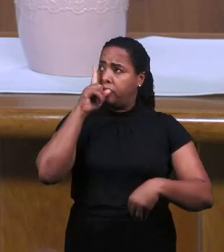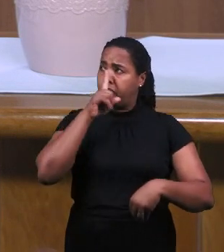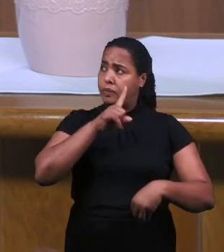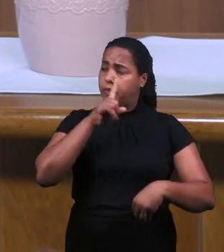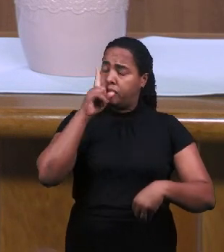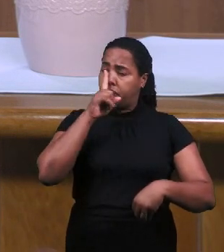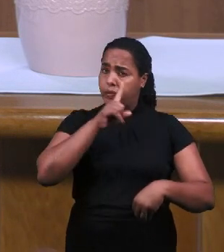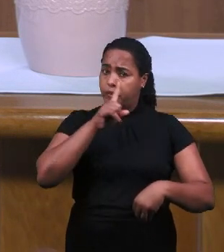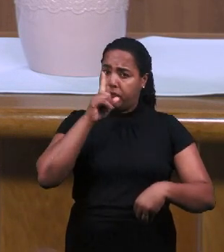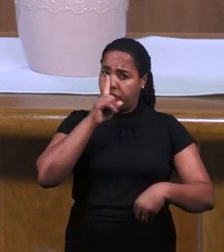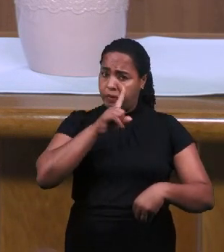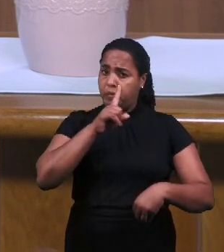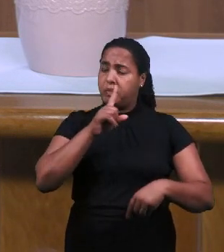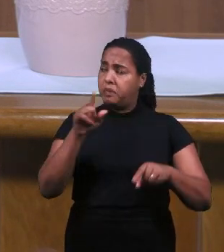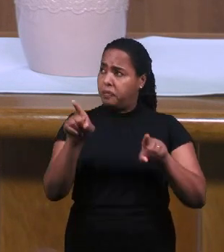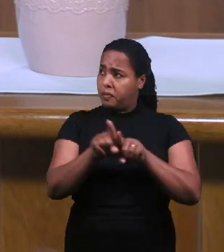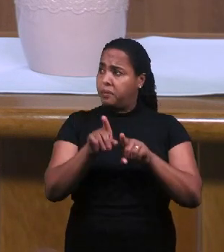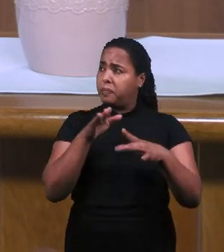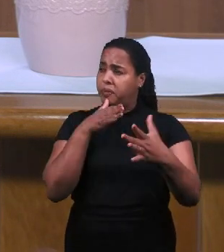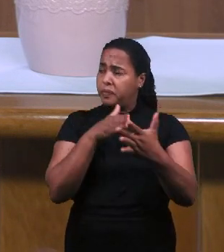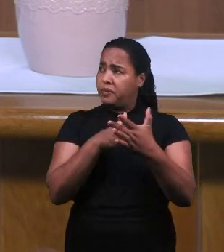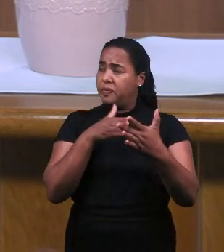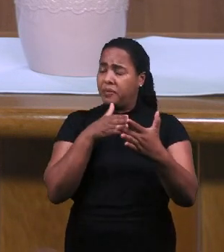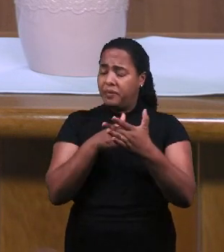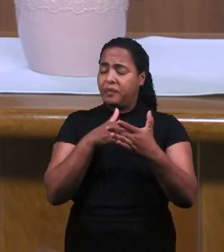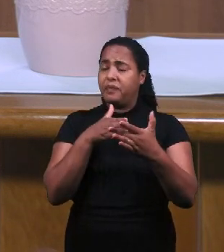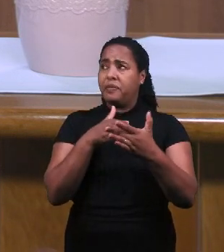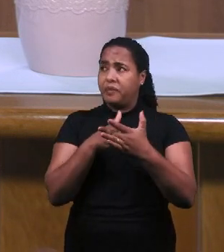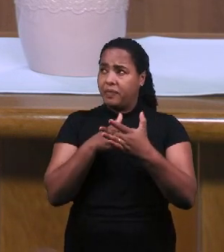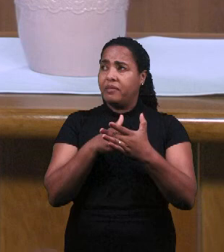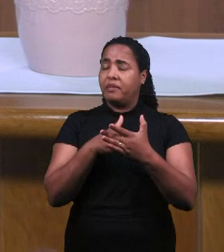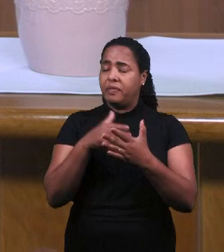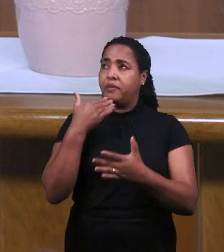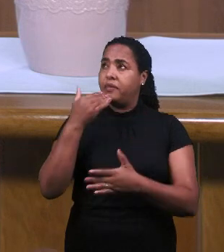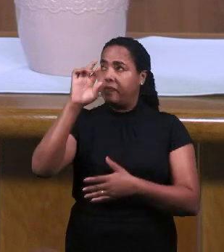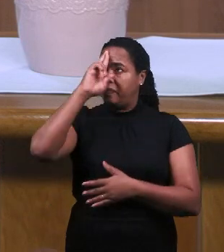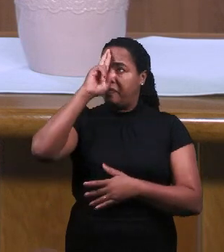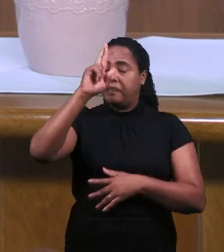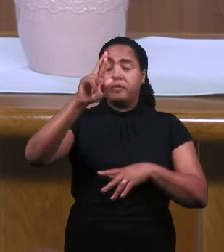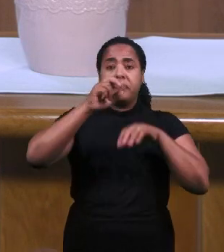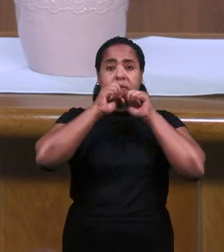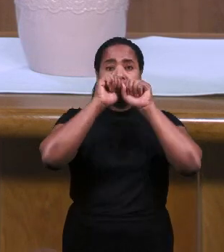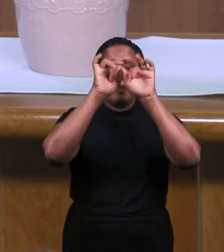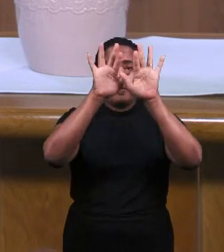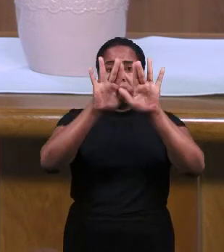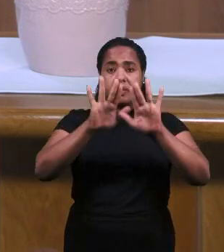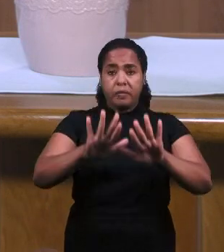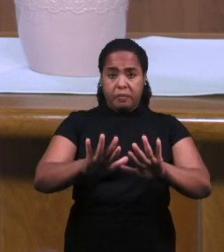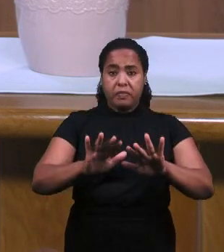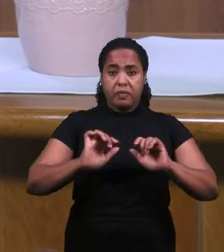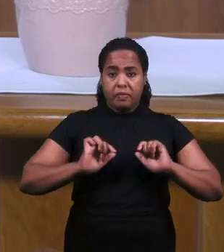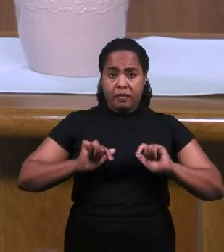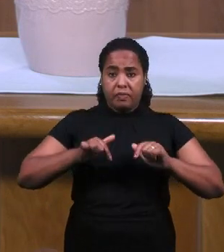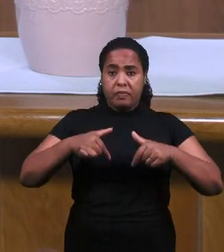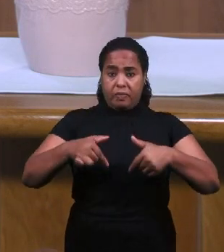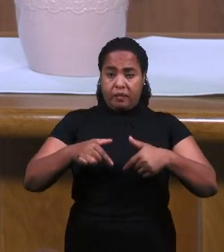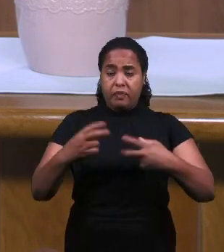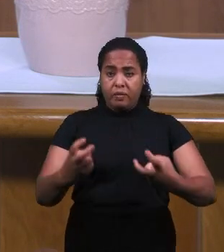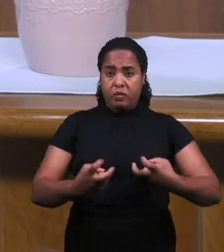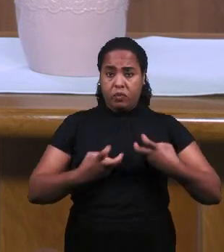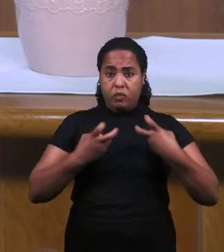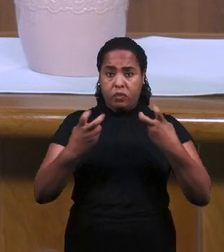проступков наших, ограничения нашего. И мы просим благословения в этом